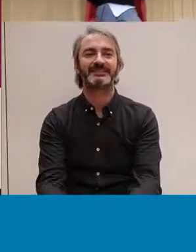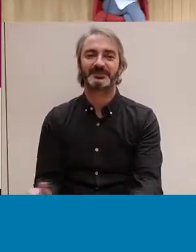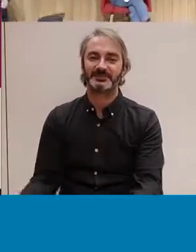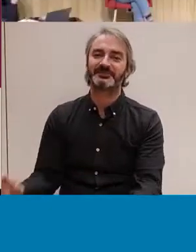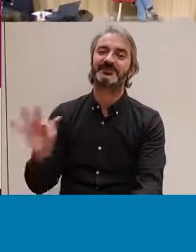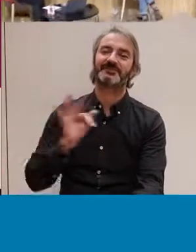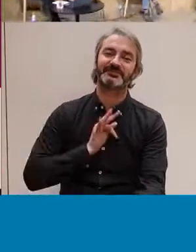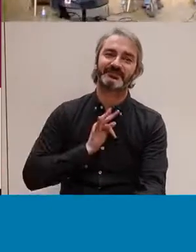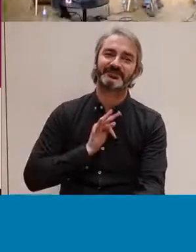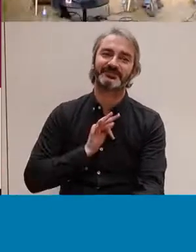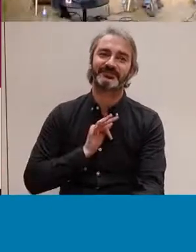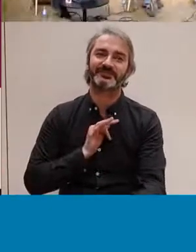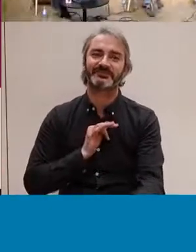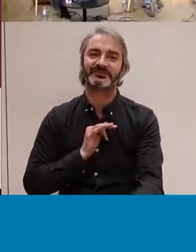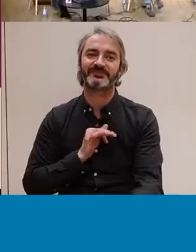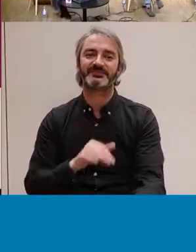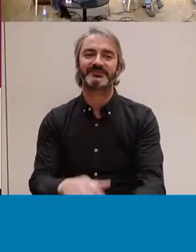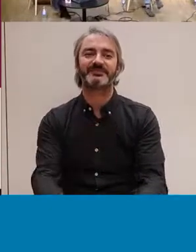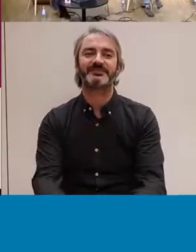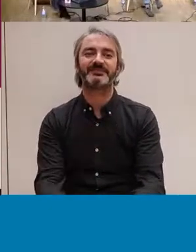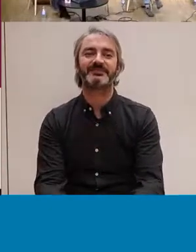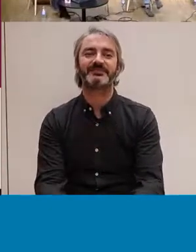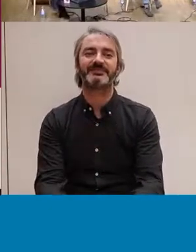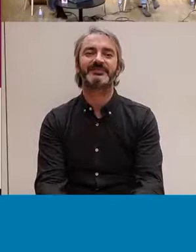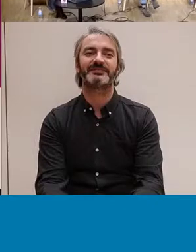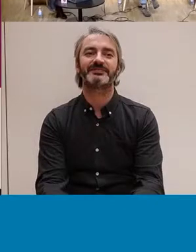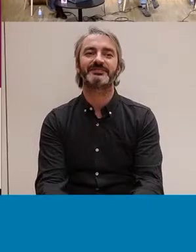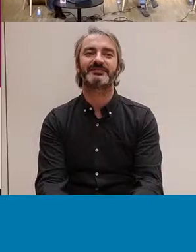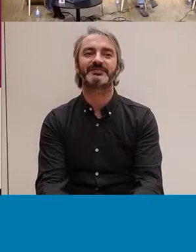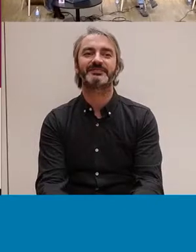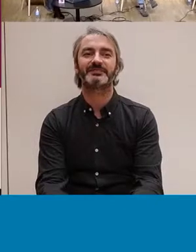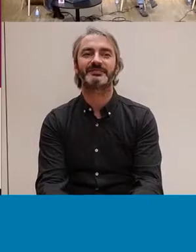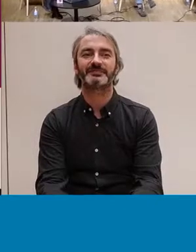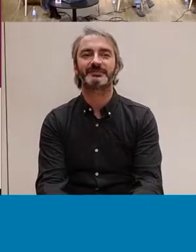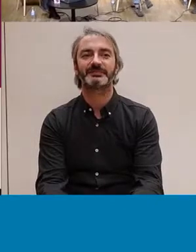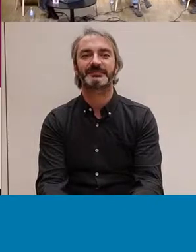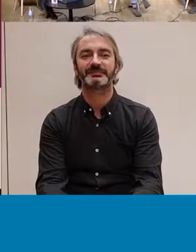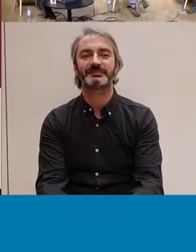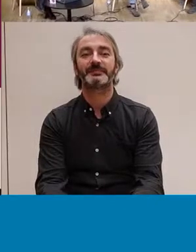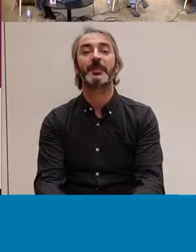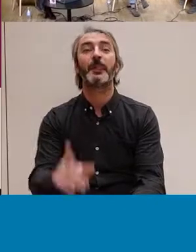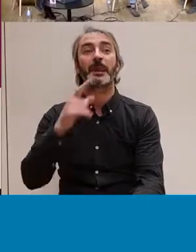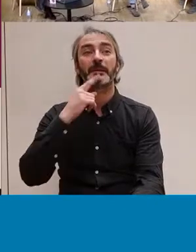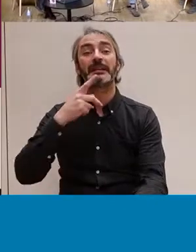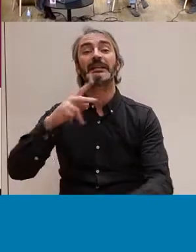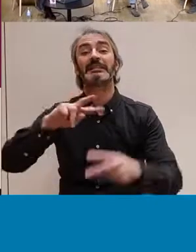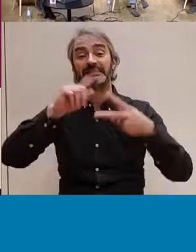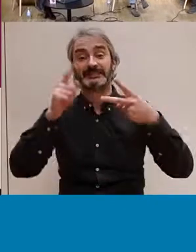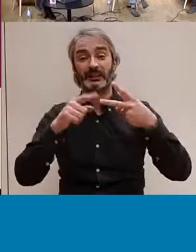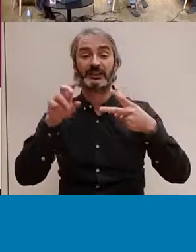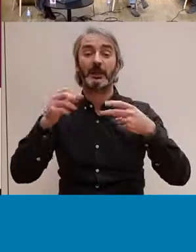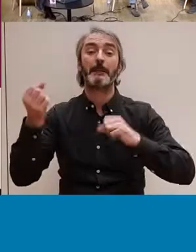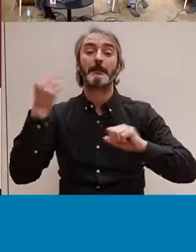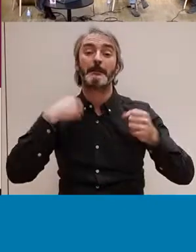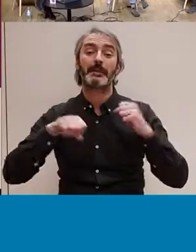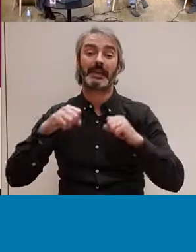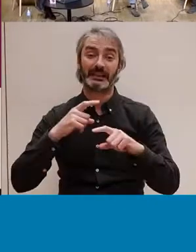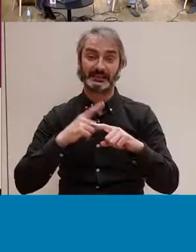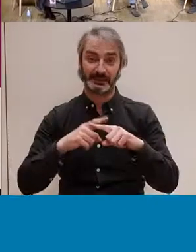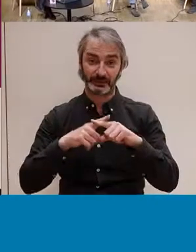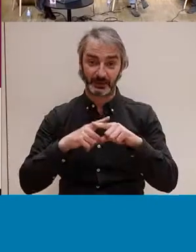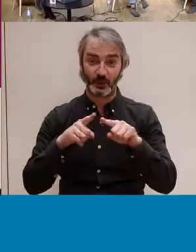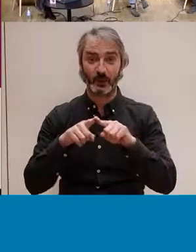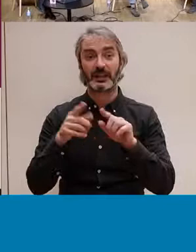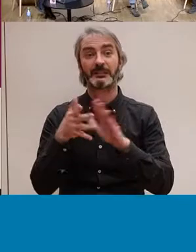Una mica centrant-nos en el segon ítem, que seria l'ítem de les pràctiques sexuals i de com aquest model hegemònic que estava